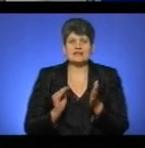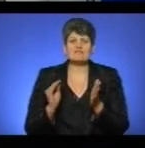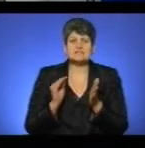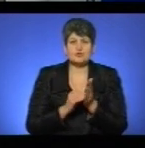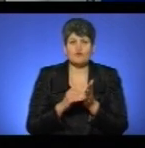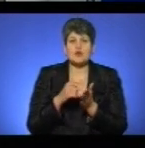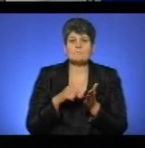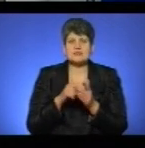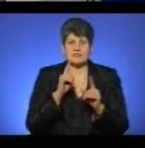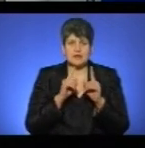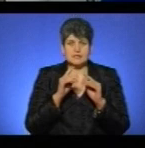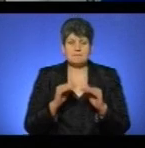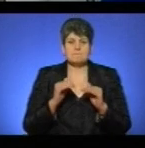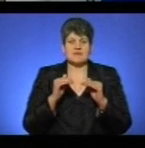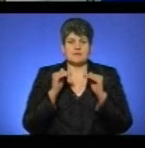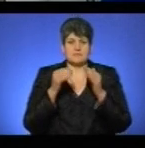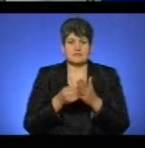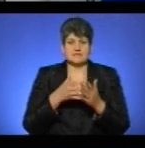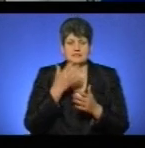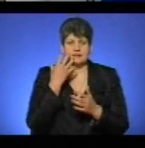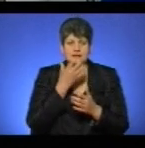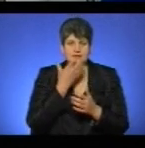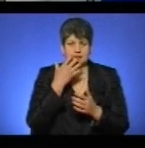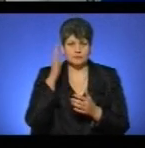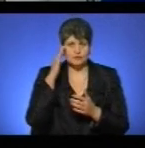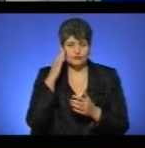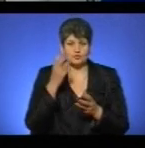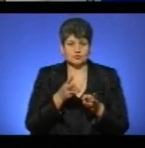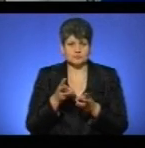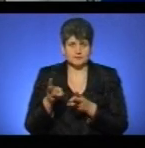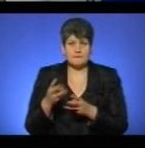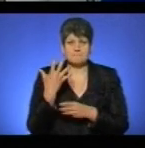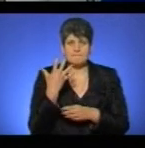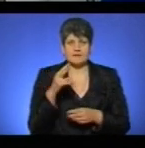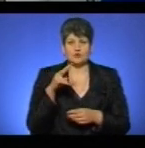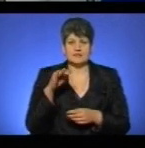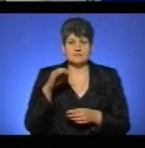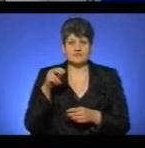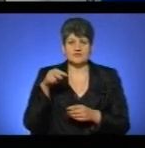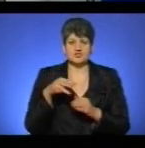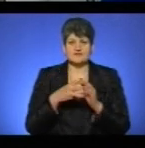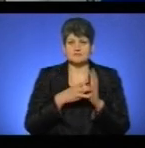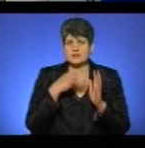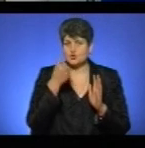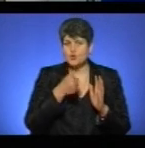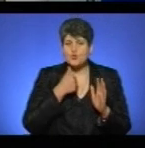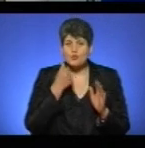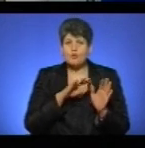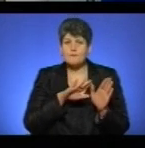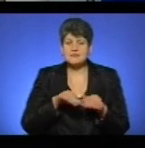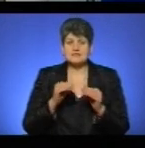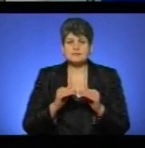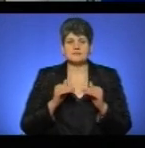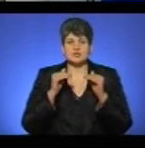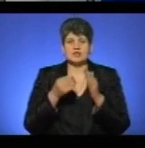міська рада. Піднімали ціни на гарячу воду та теплопостачання у Тернополі, 5 листопада 2018 року, після підняття